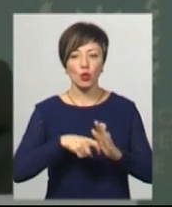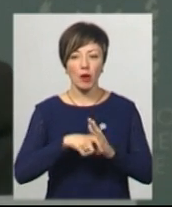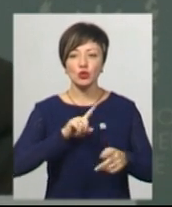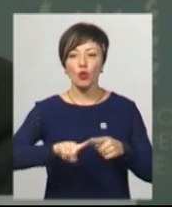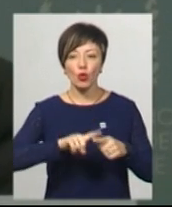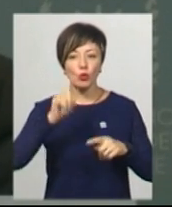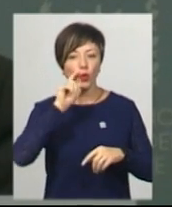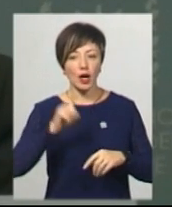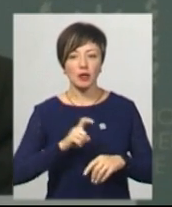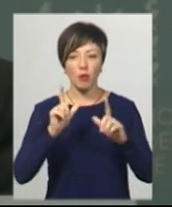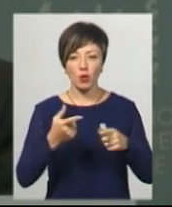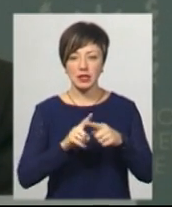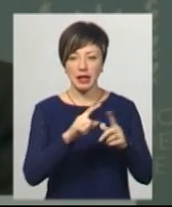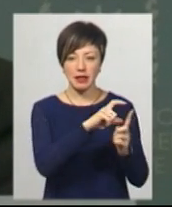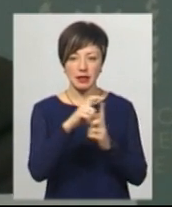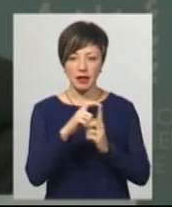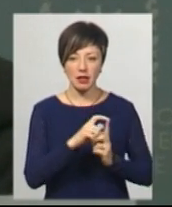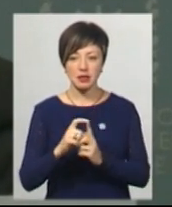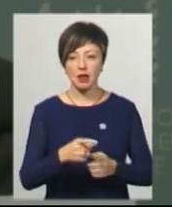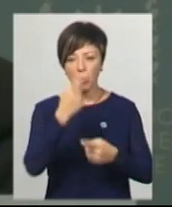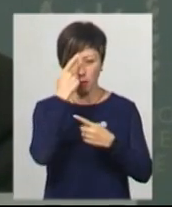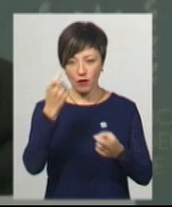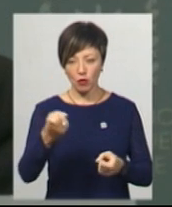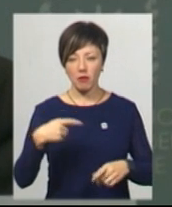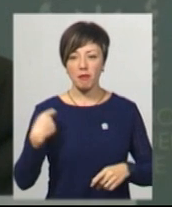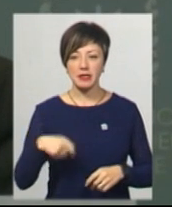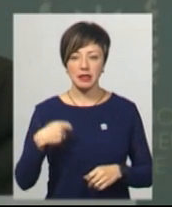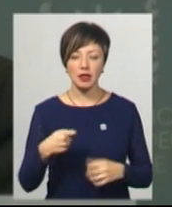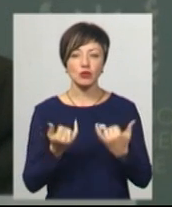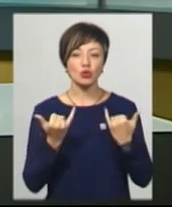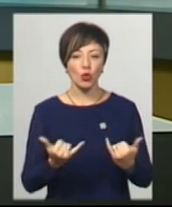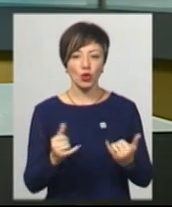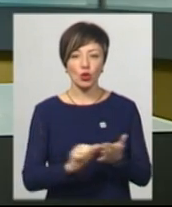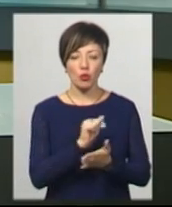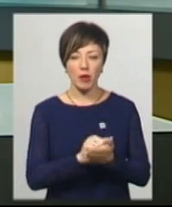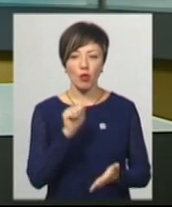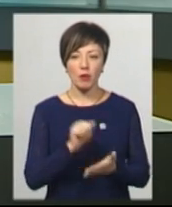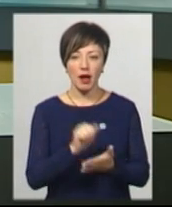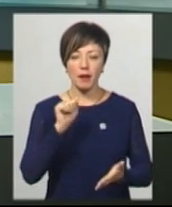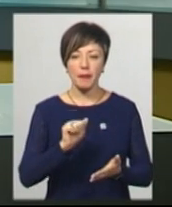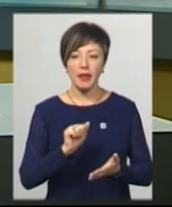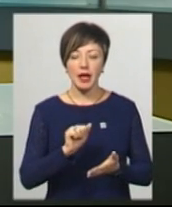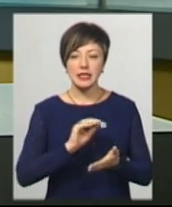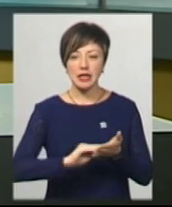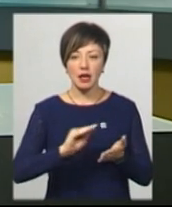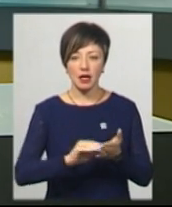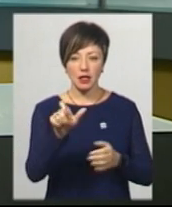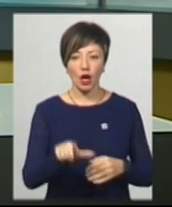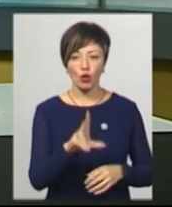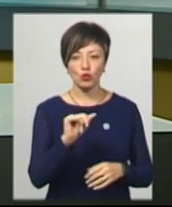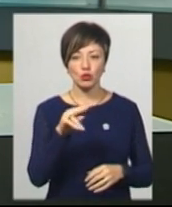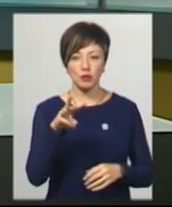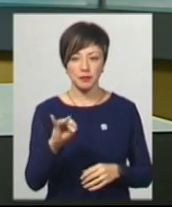Україна погодила цей текст, повідомив президент Володимир Зеленський. Сьогодні ж документи опублікувала прес-секретар Леоніда Кучма